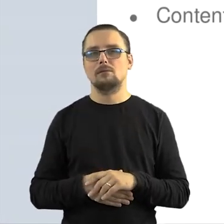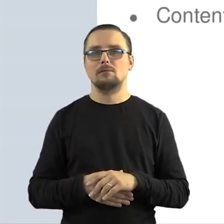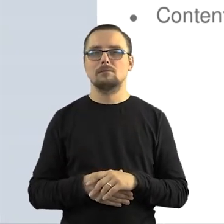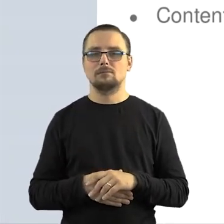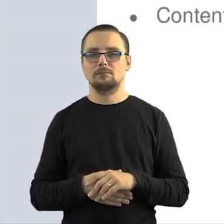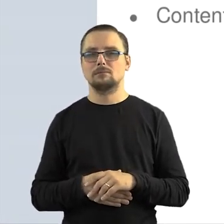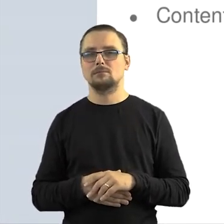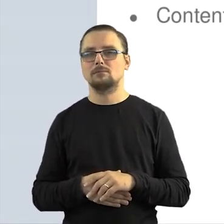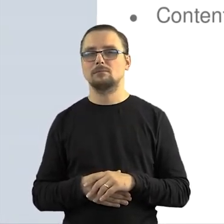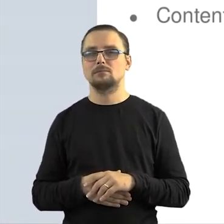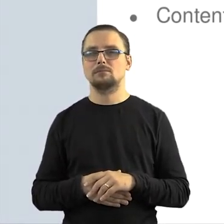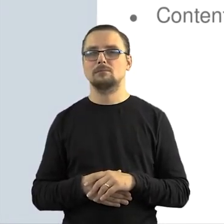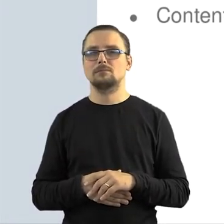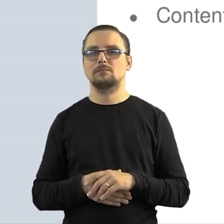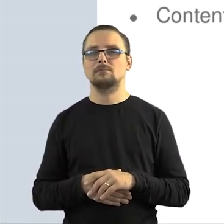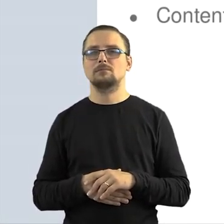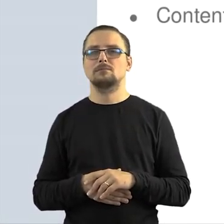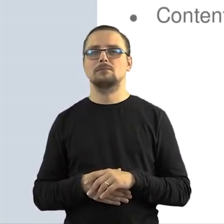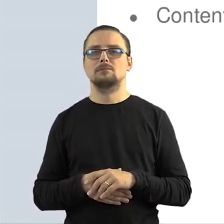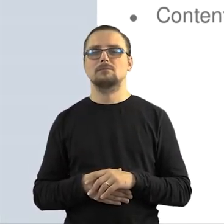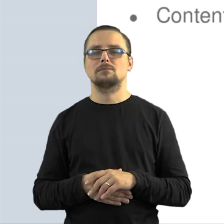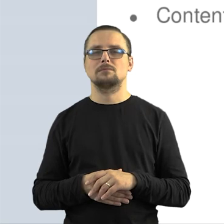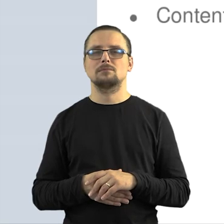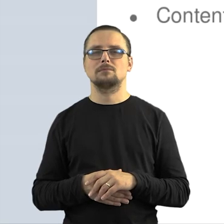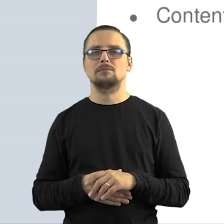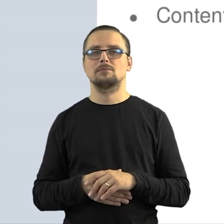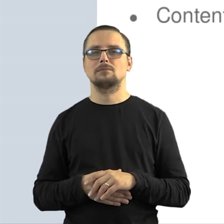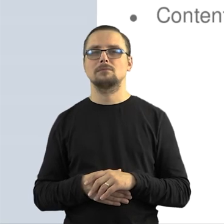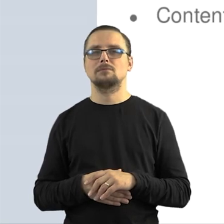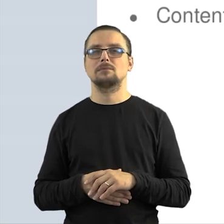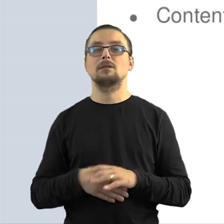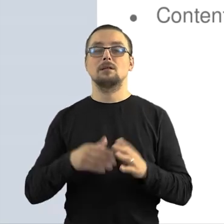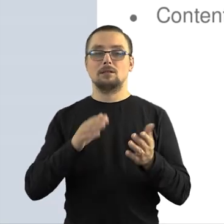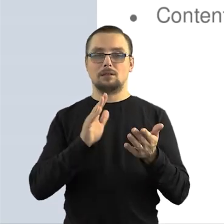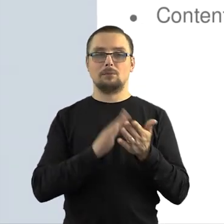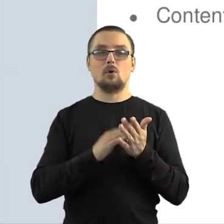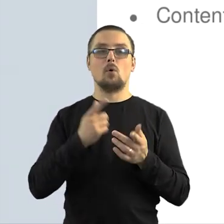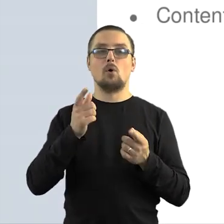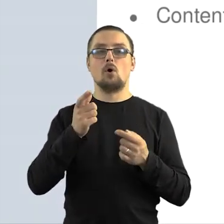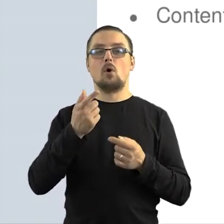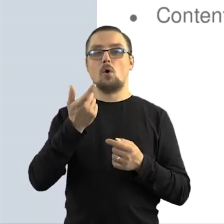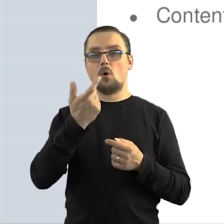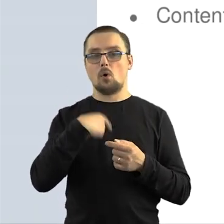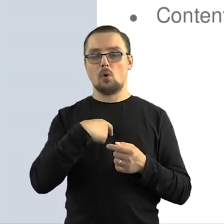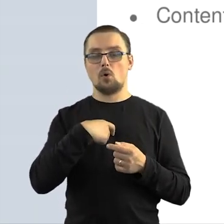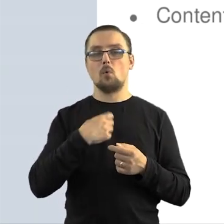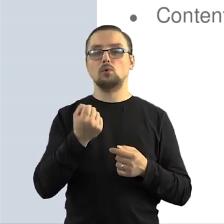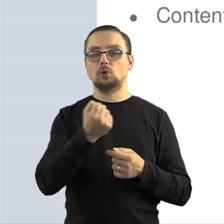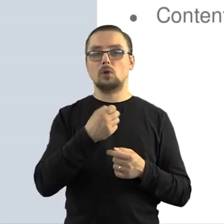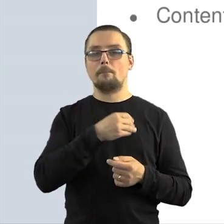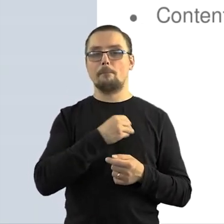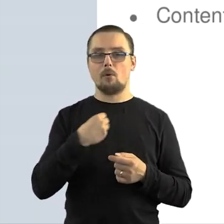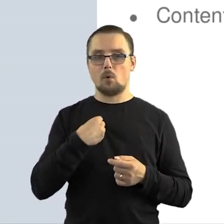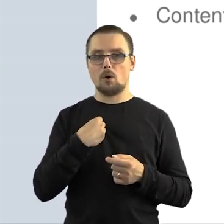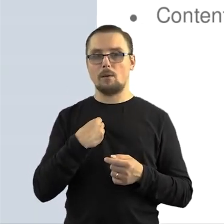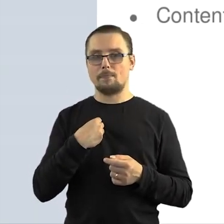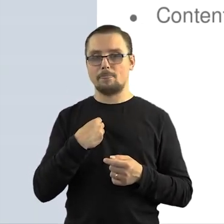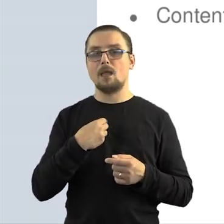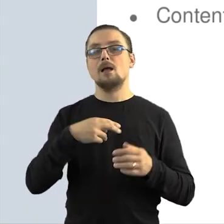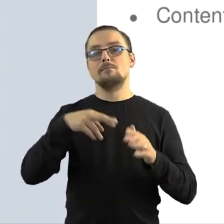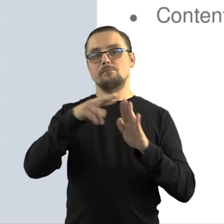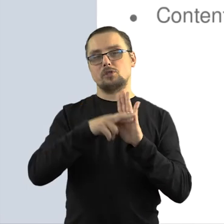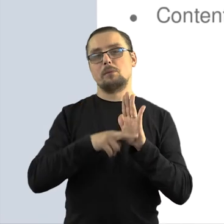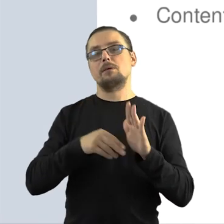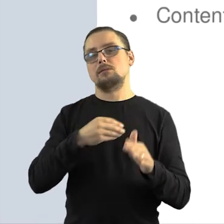mechanizmie przewidzianym na danej platformie. Kolejną ważną rzeczą jest to, że użytkownicy z Polski podlegają